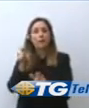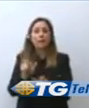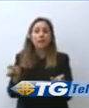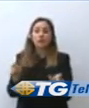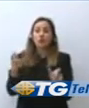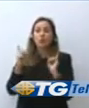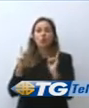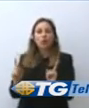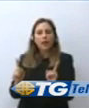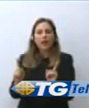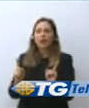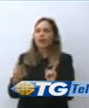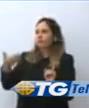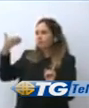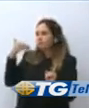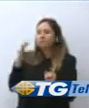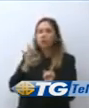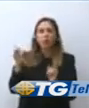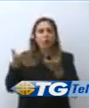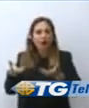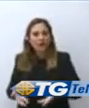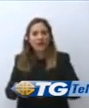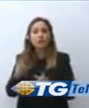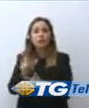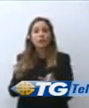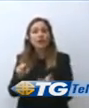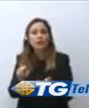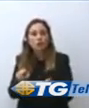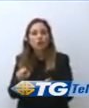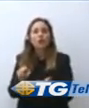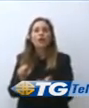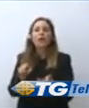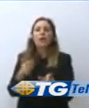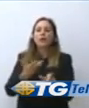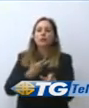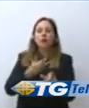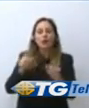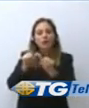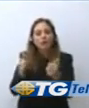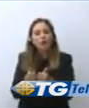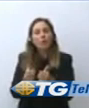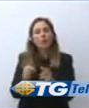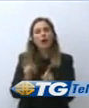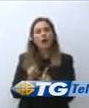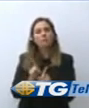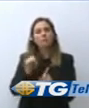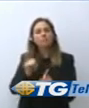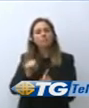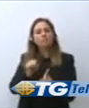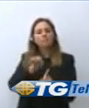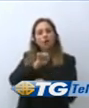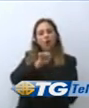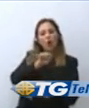oggetto di violenza da parte di odio, da parte dei